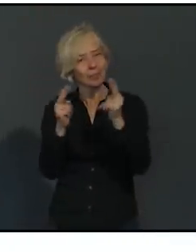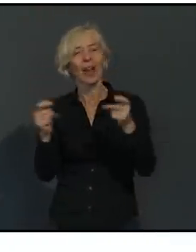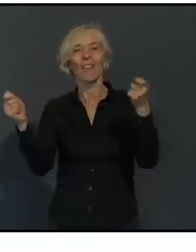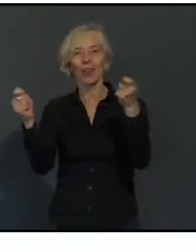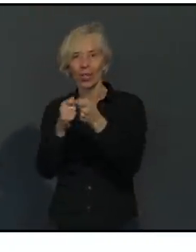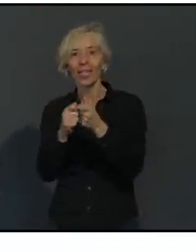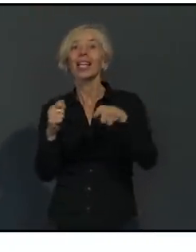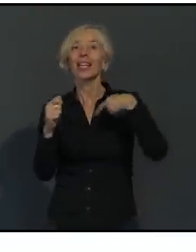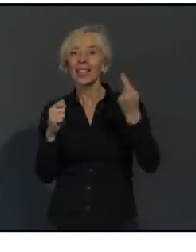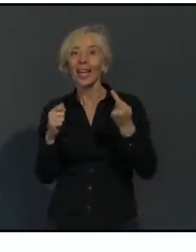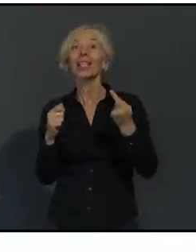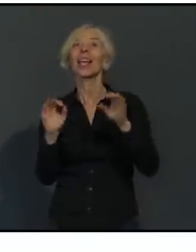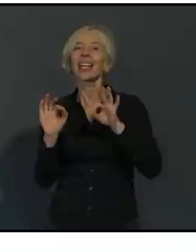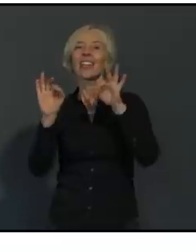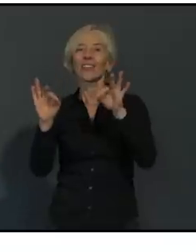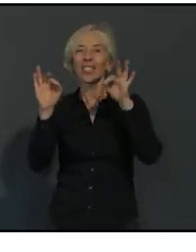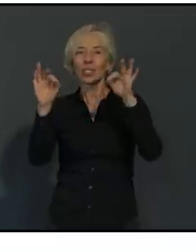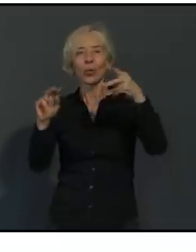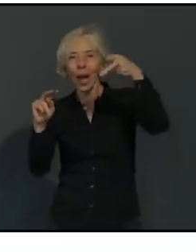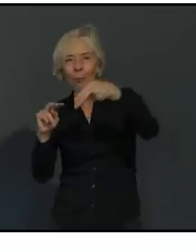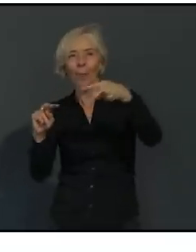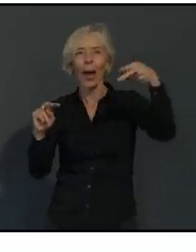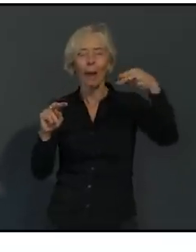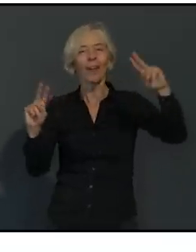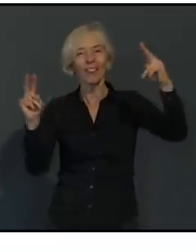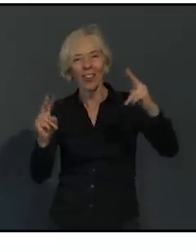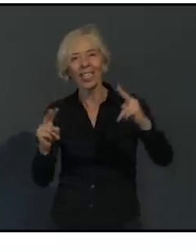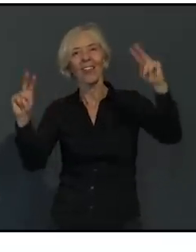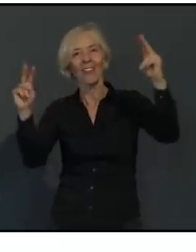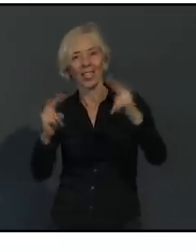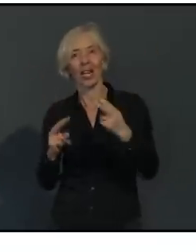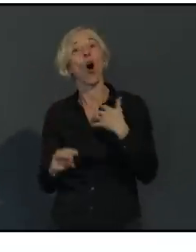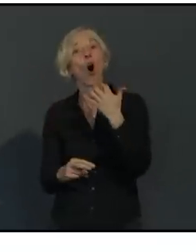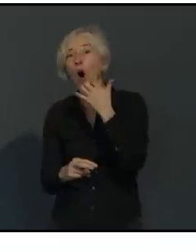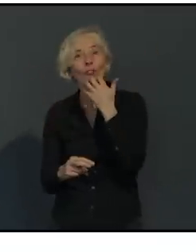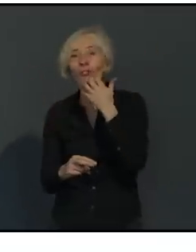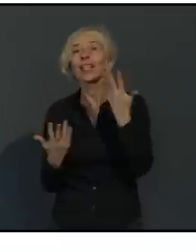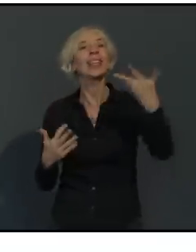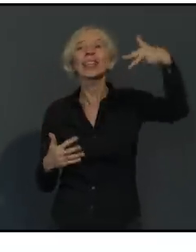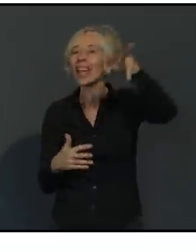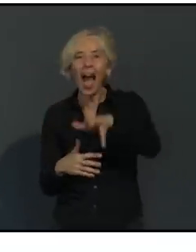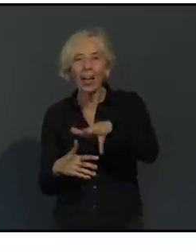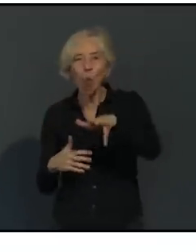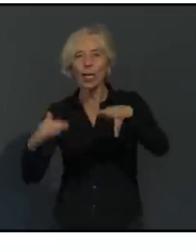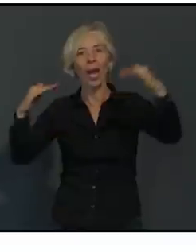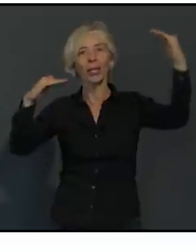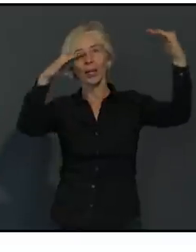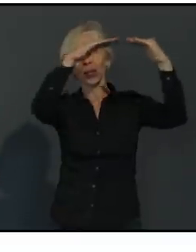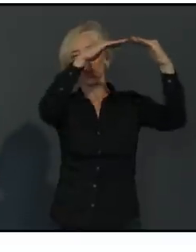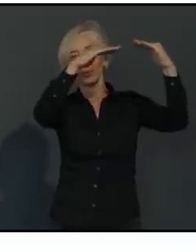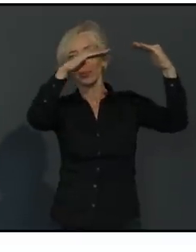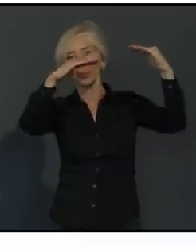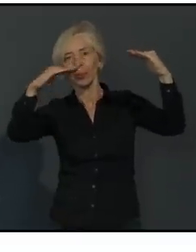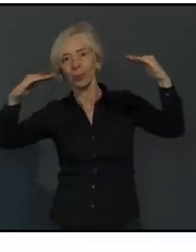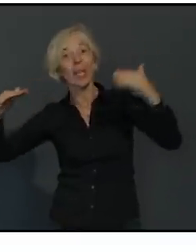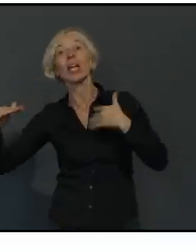erreichen können, sodass wir jetzt innerhalb eines Monats und nicht innerhalb von drei Monaten, sondern innerhalb eines Monats, das heißt bis zum 24. Dezember ab